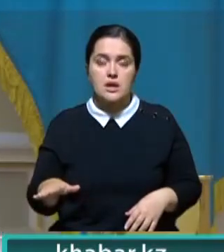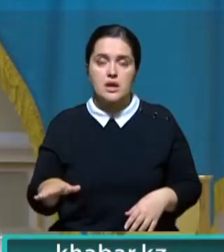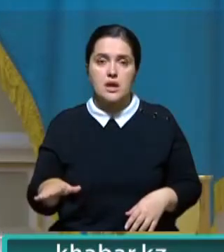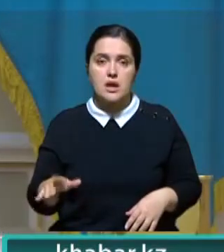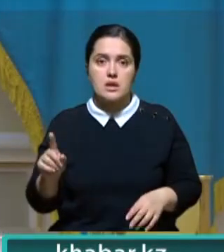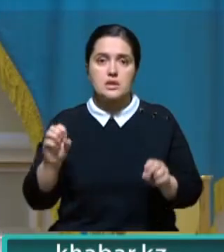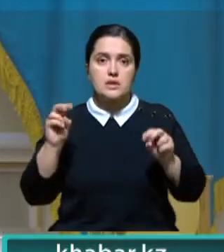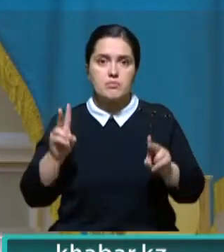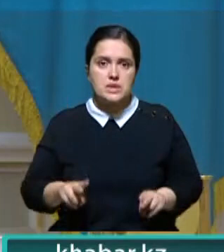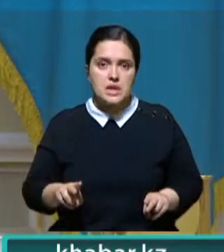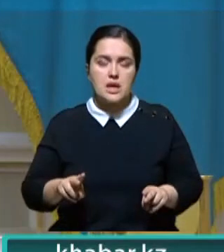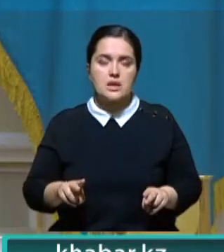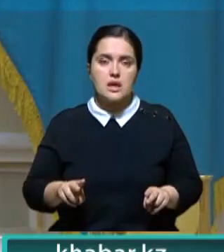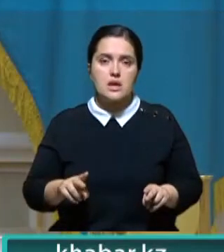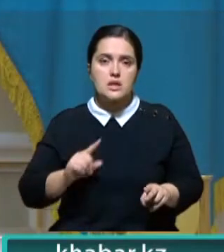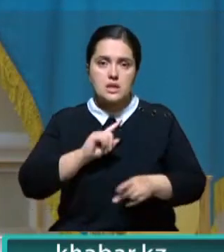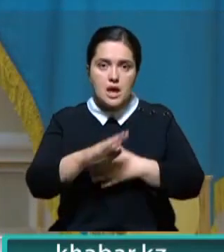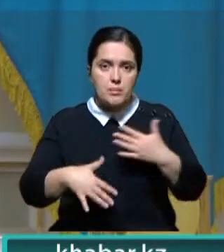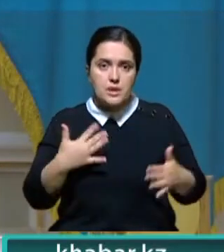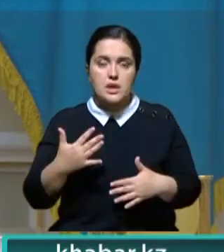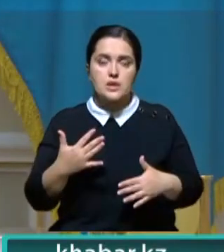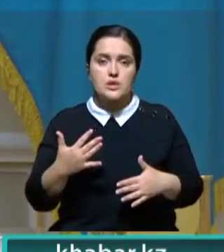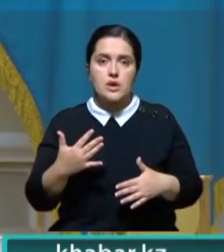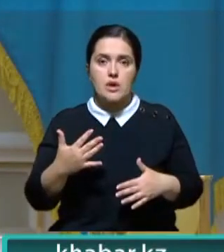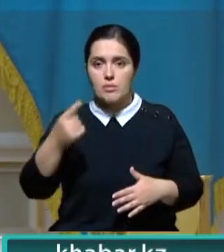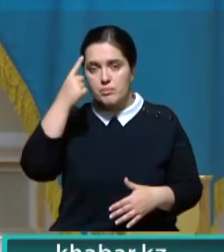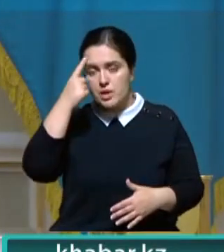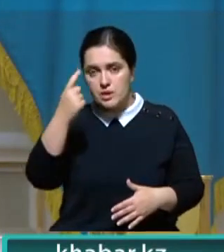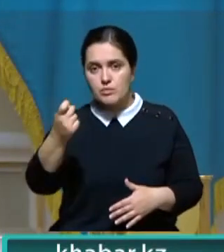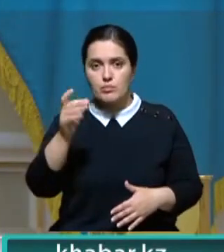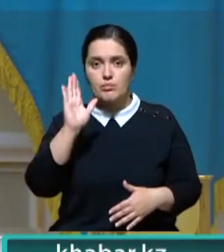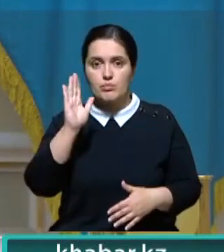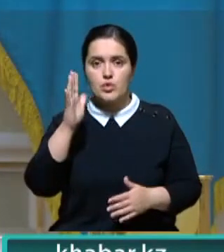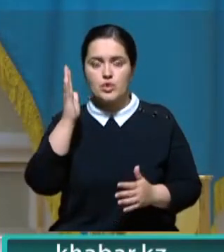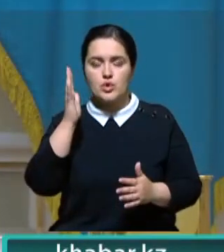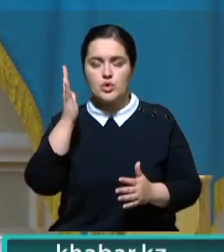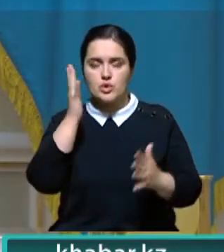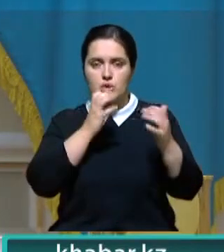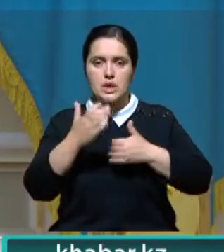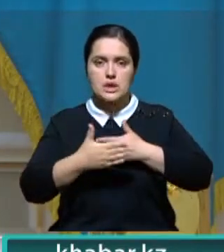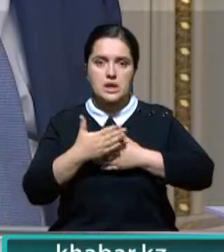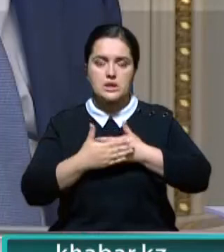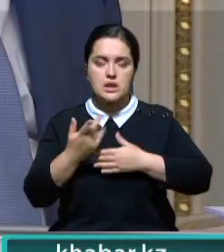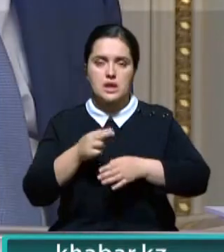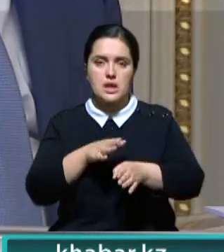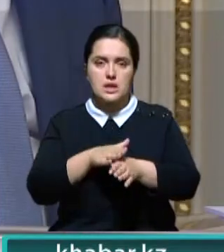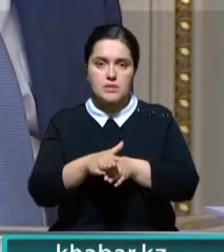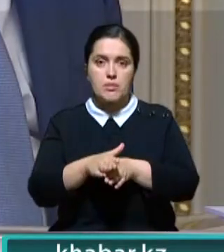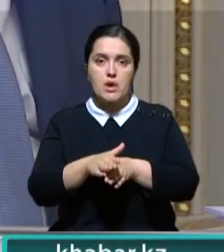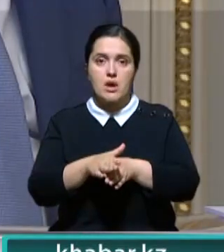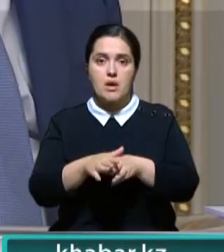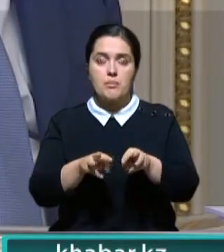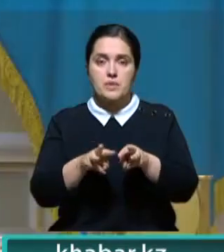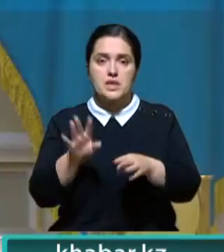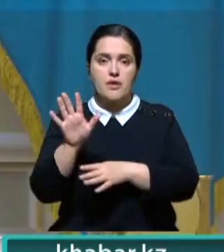преднамеренном саботаже. И то, и другое, предупреждаю, чревато серьезными последствиями для исполнителя. Объявляю министру